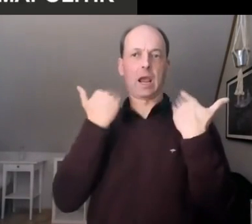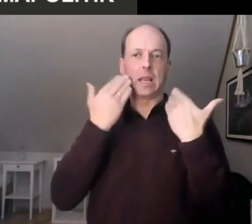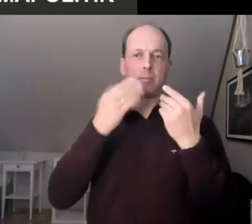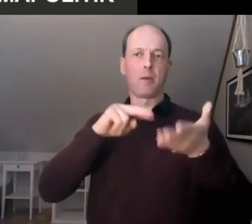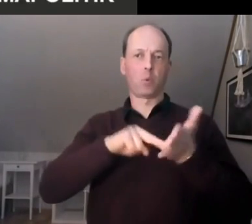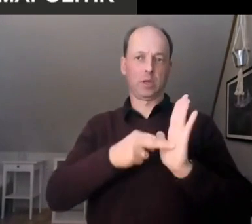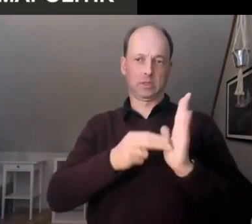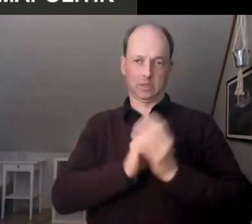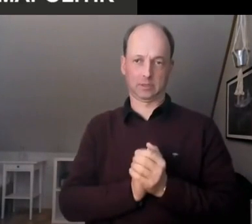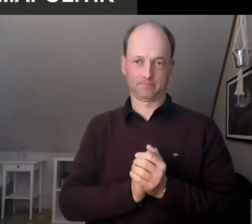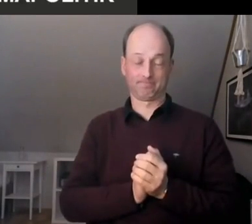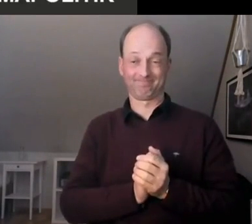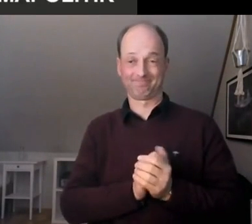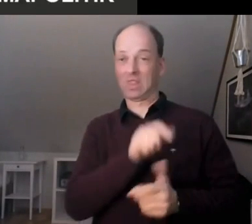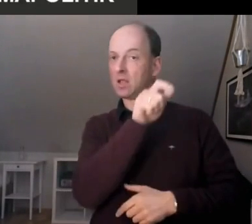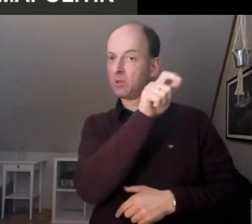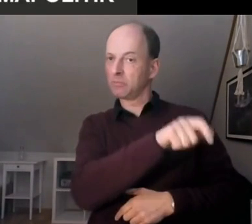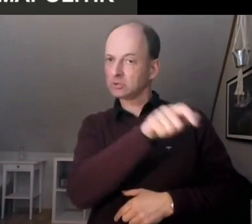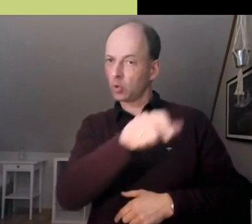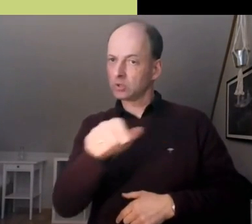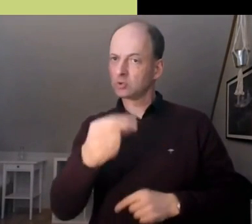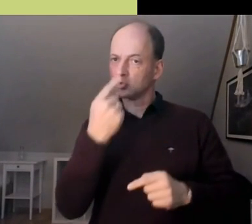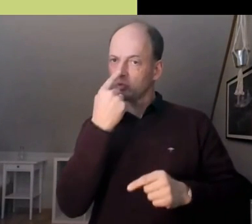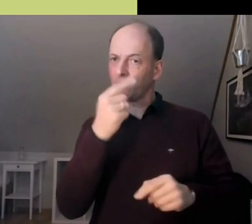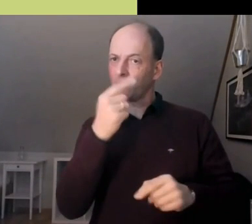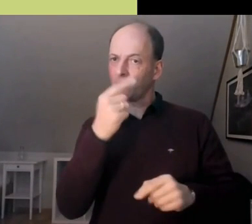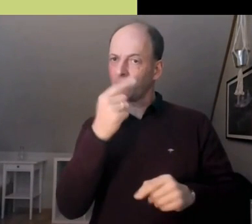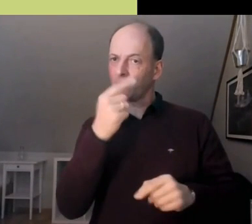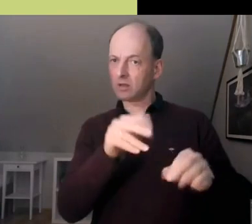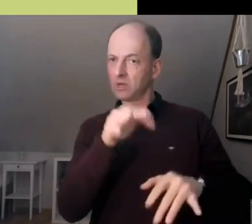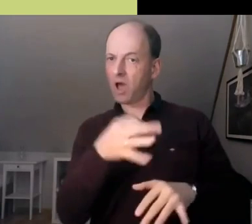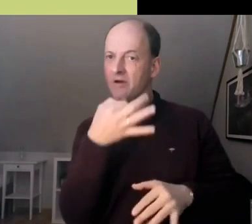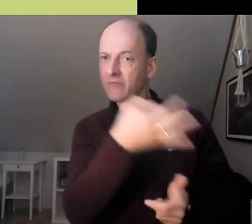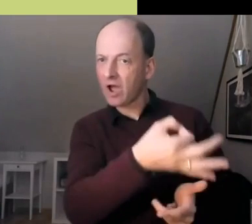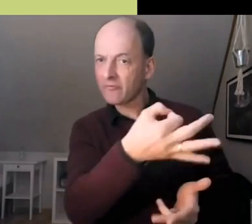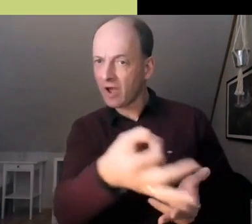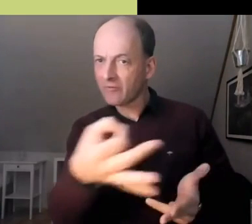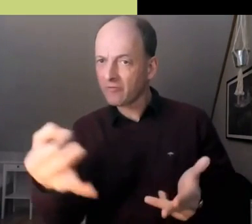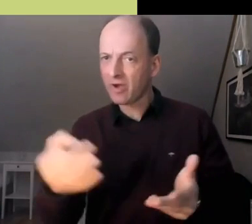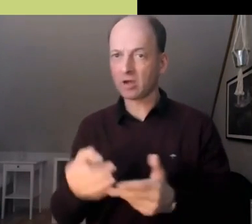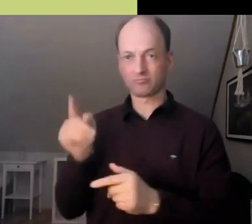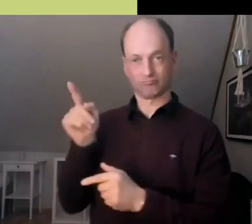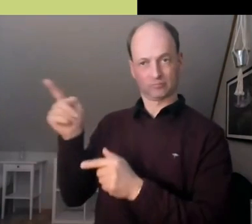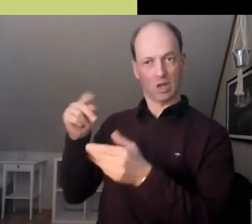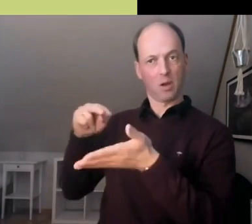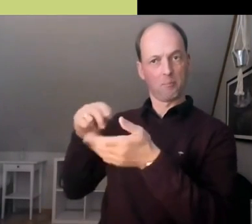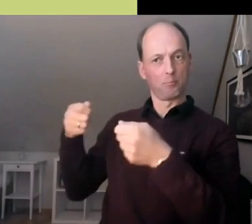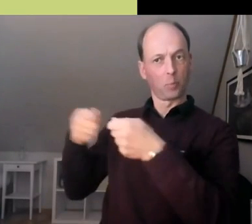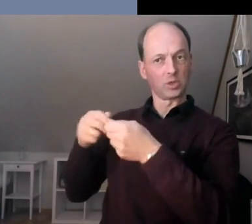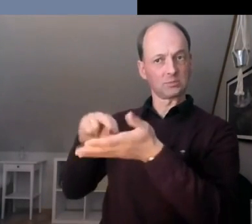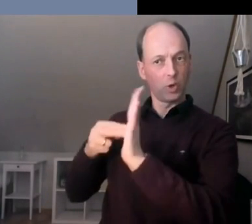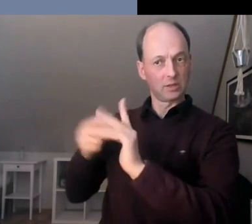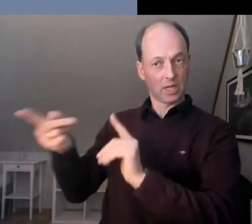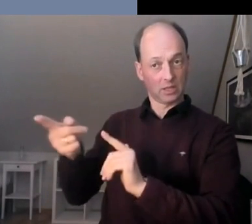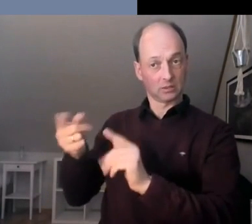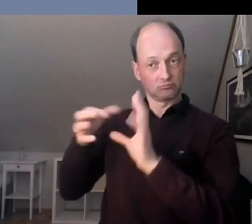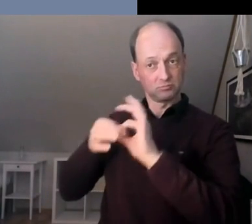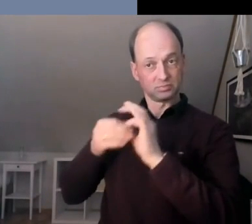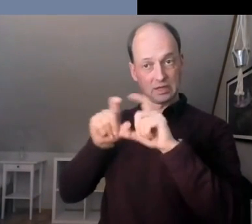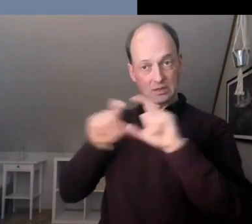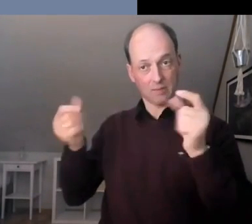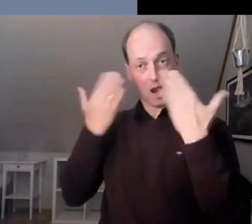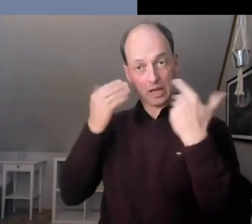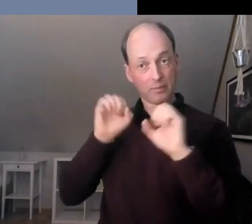Zufällig ausgewählte Personen werden gefragt, ob sie die Bundespolitik zum Thema Klimaschutz beraten wollen. Von den